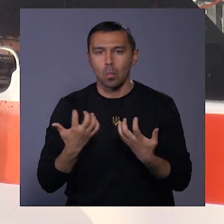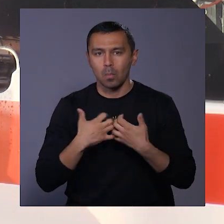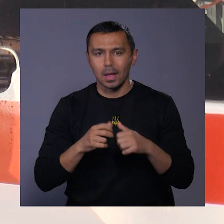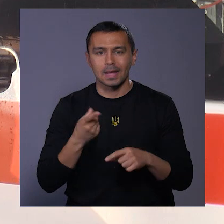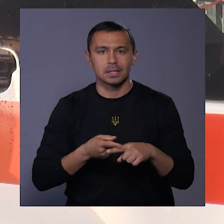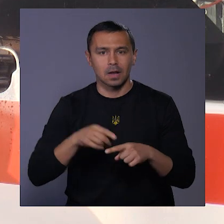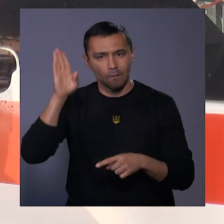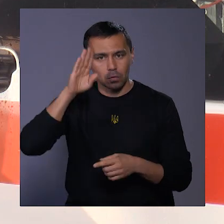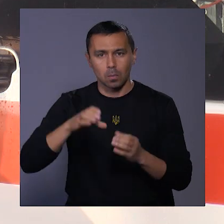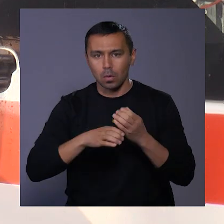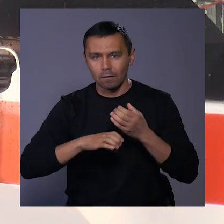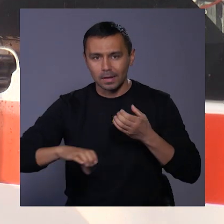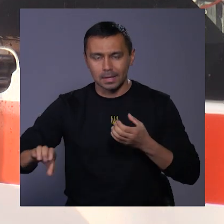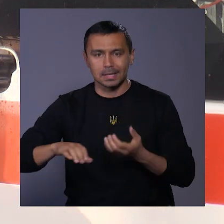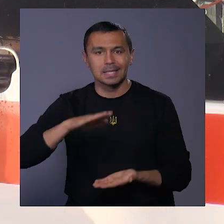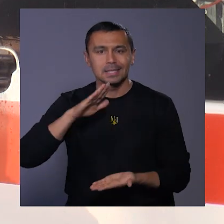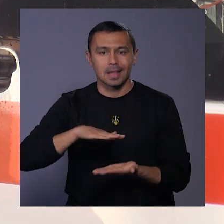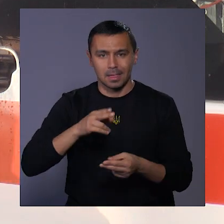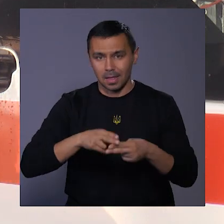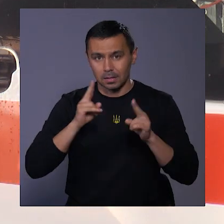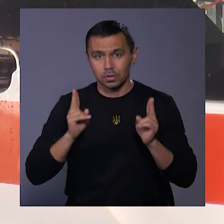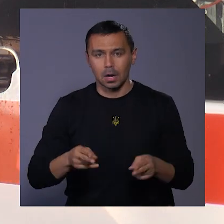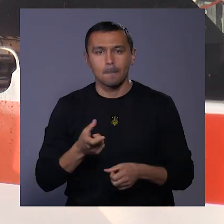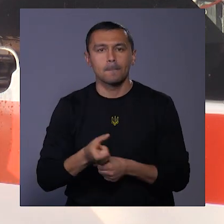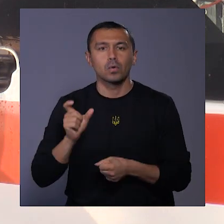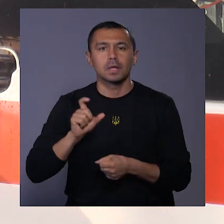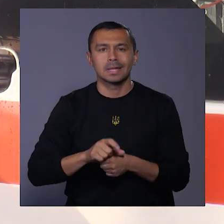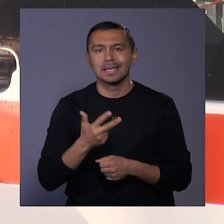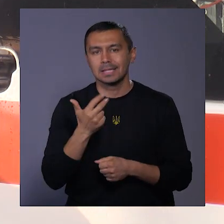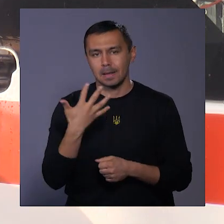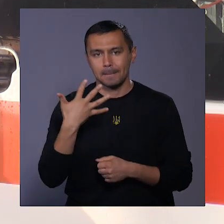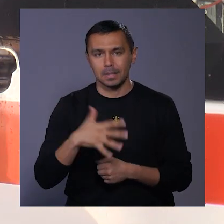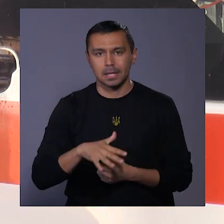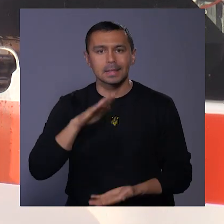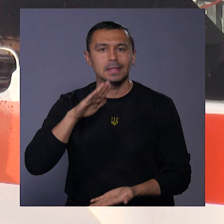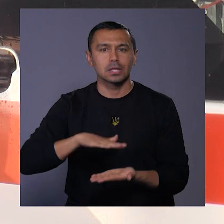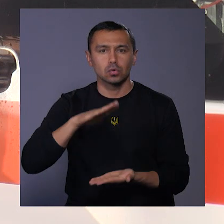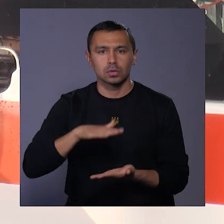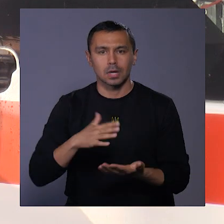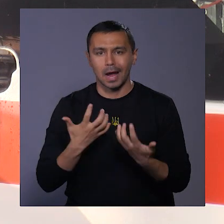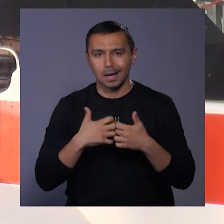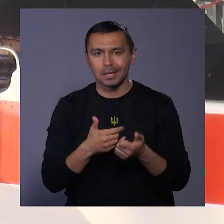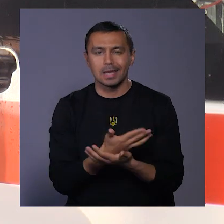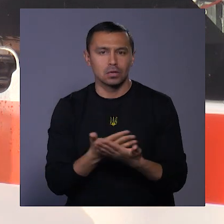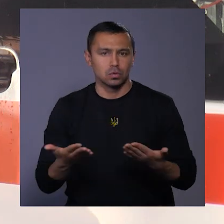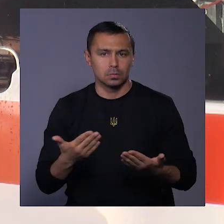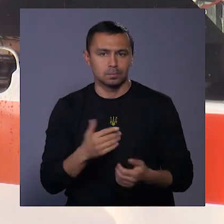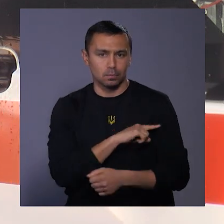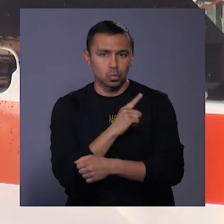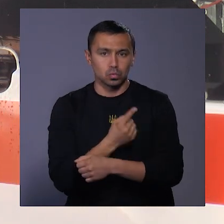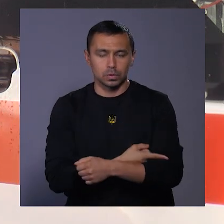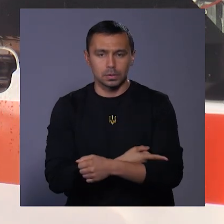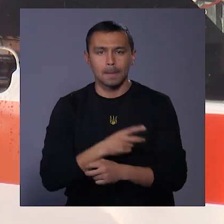на цих водопровідних і каналізаційних насосних станціях понад 350 насосних агрегатів різної потужності.